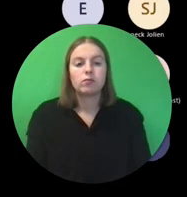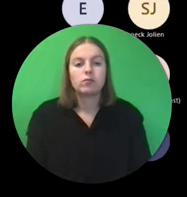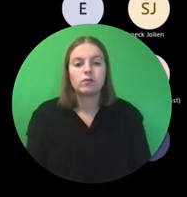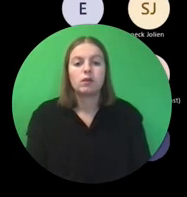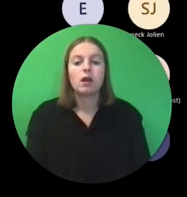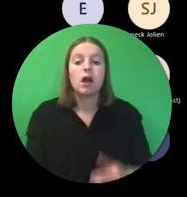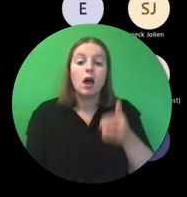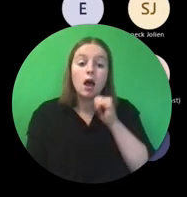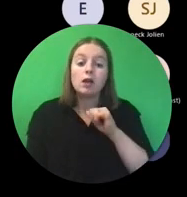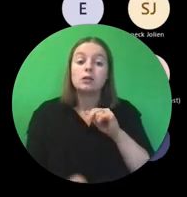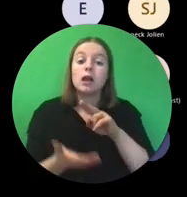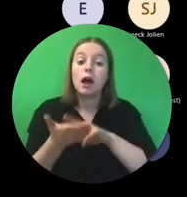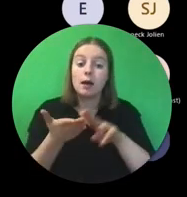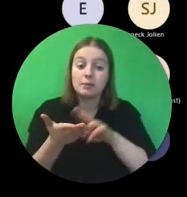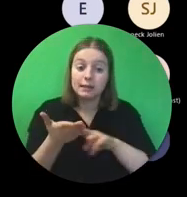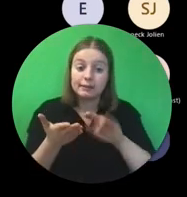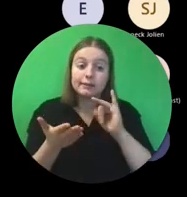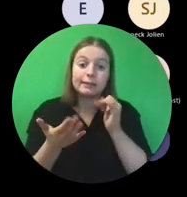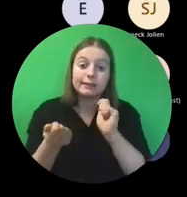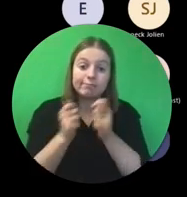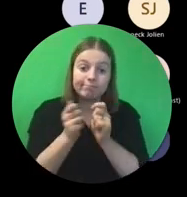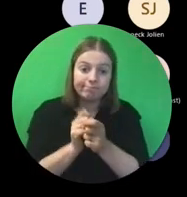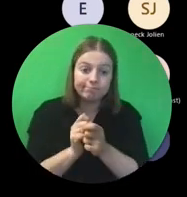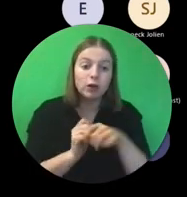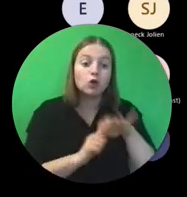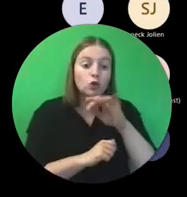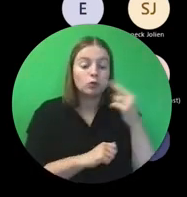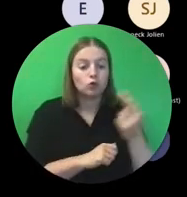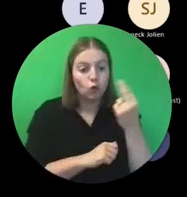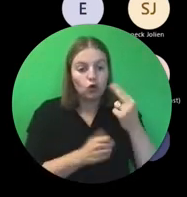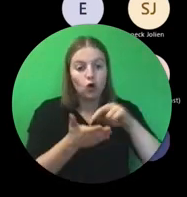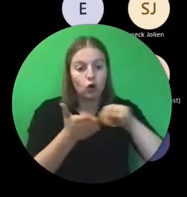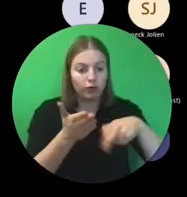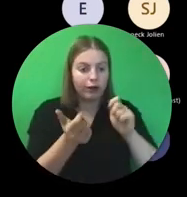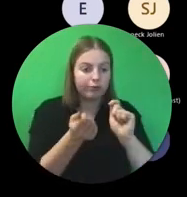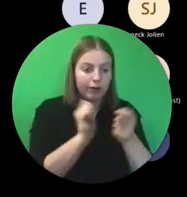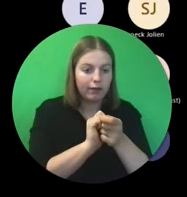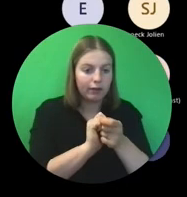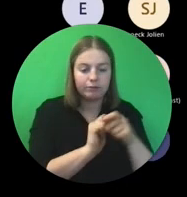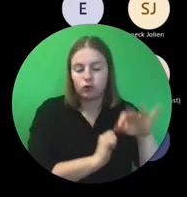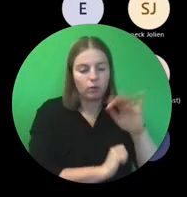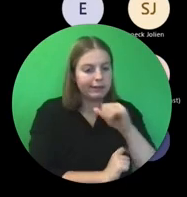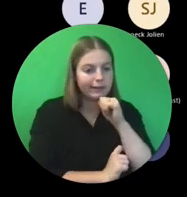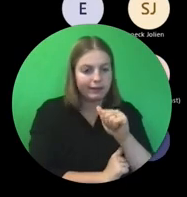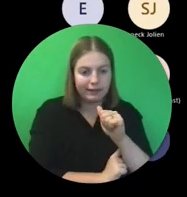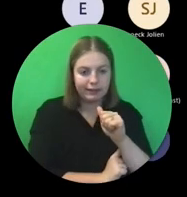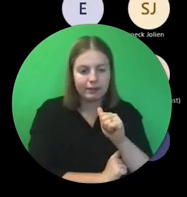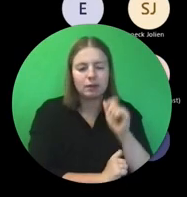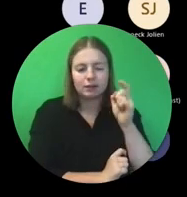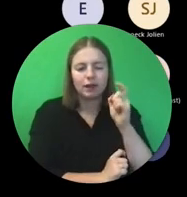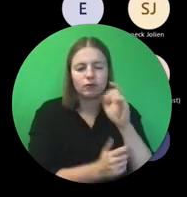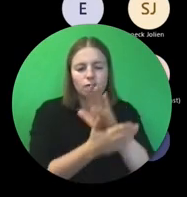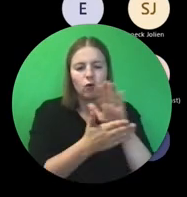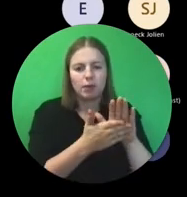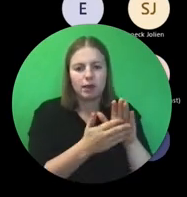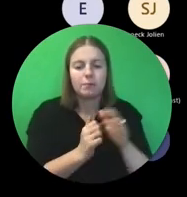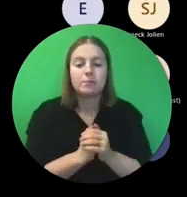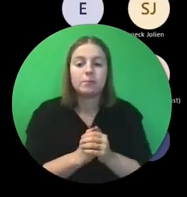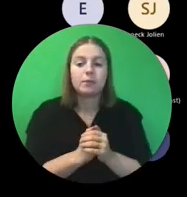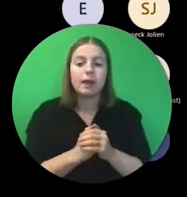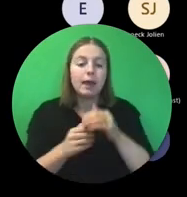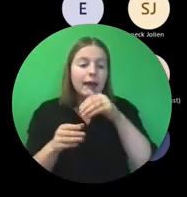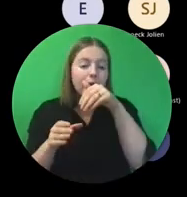Bij administratieve wijzigingen is er soms een contractwijziging nodig en soms niet. Ik ga straks een voorbeeld geven. Inhoudelijk,